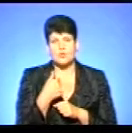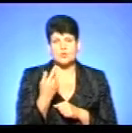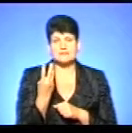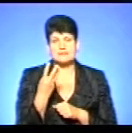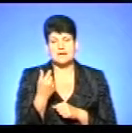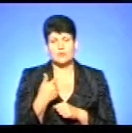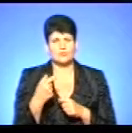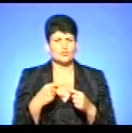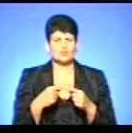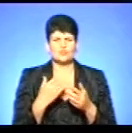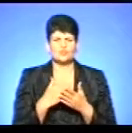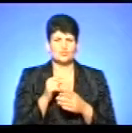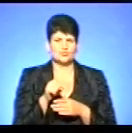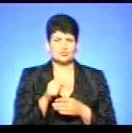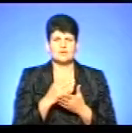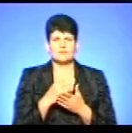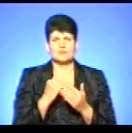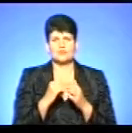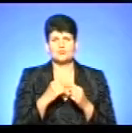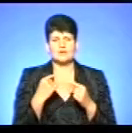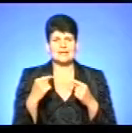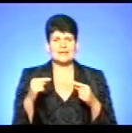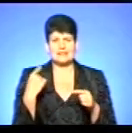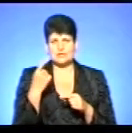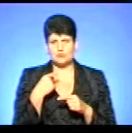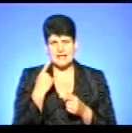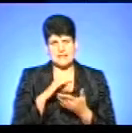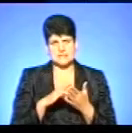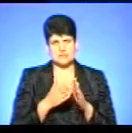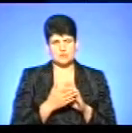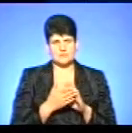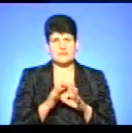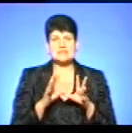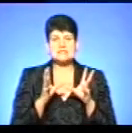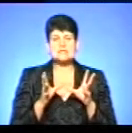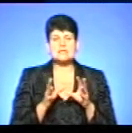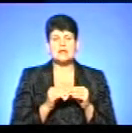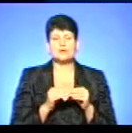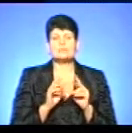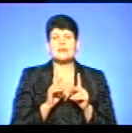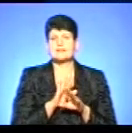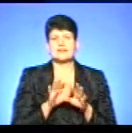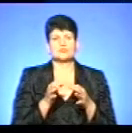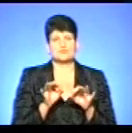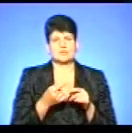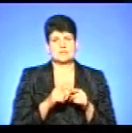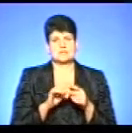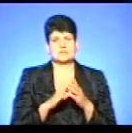ситуація в кожного індивідуальні. Як загалом не допустити такої ситуації?